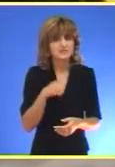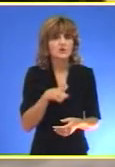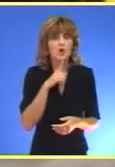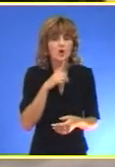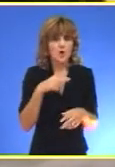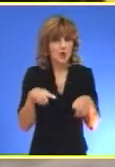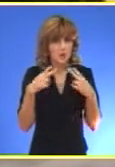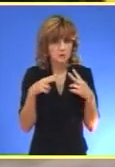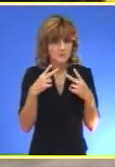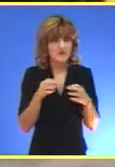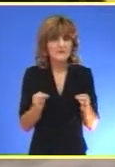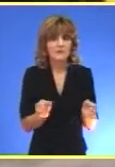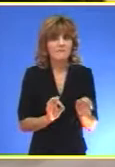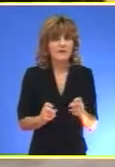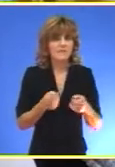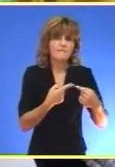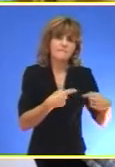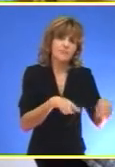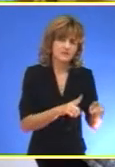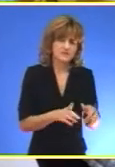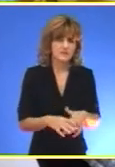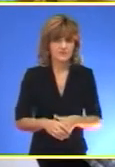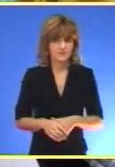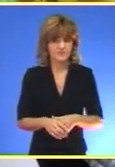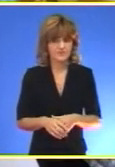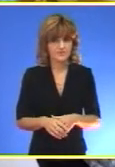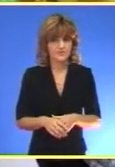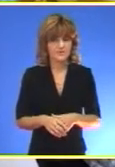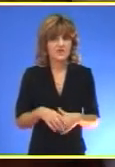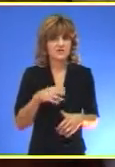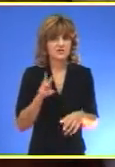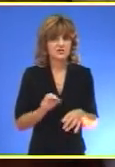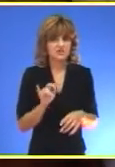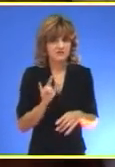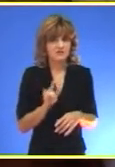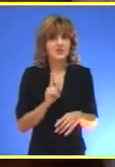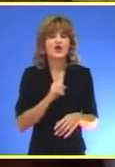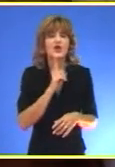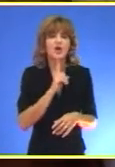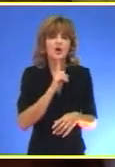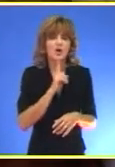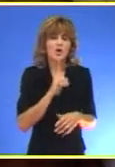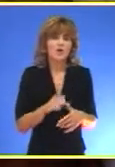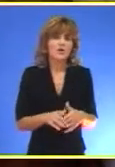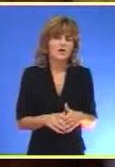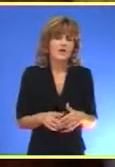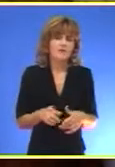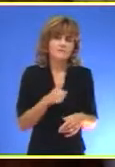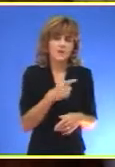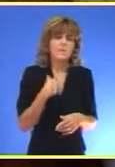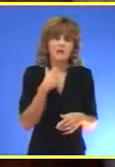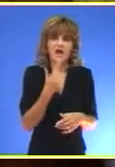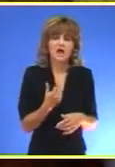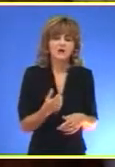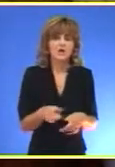konzumira se priprema na poseban način Životinja koje se Mi kažemo